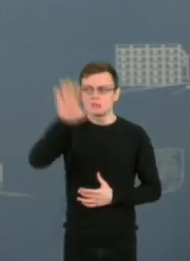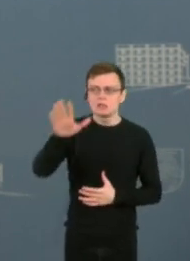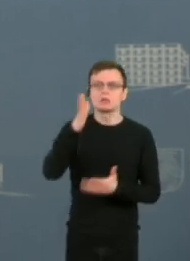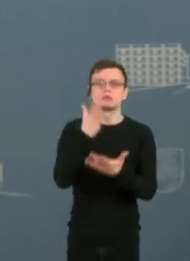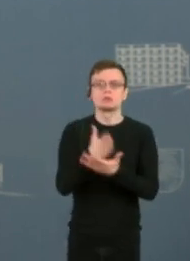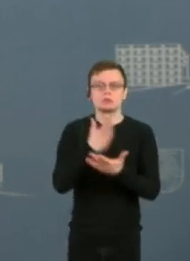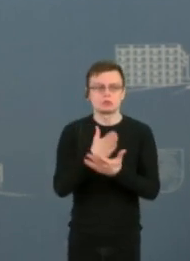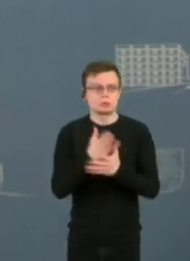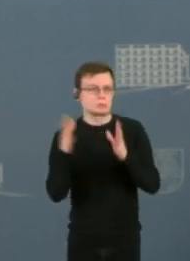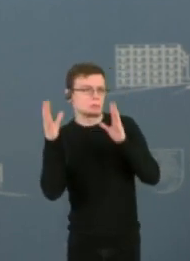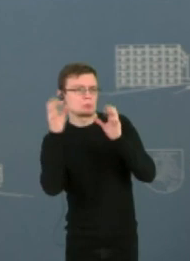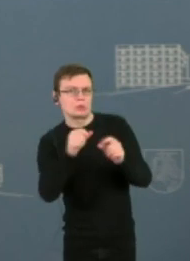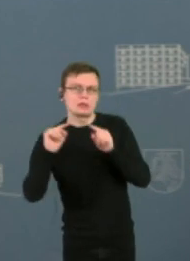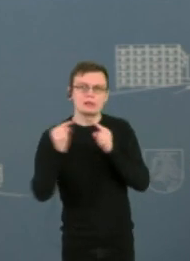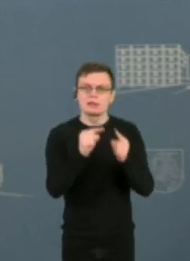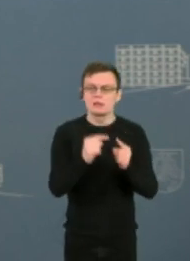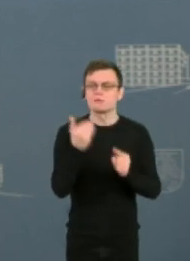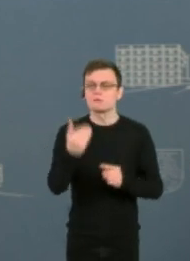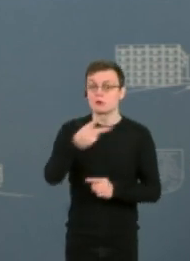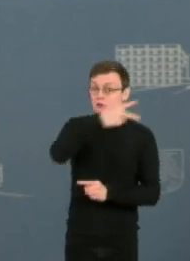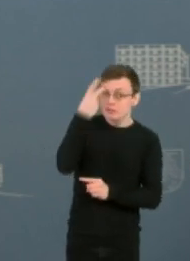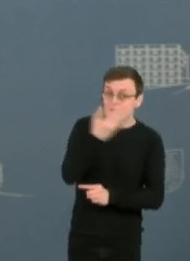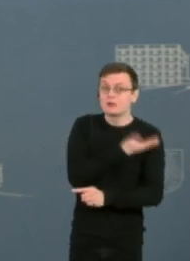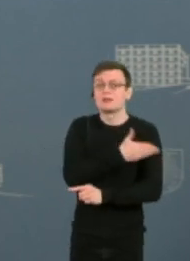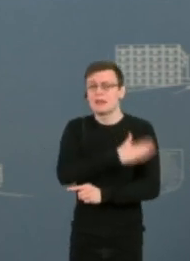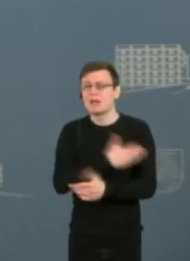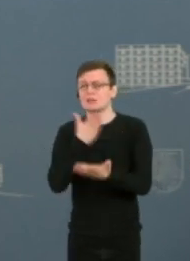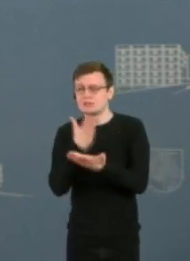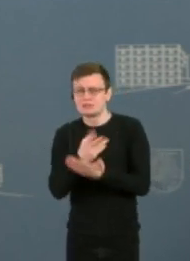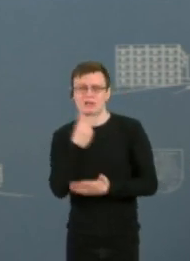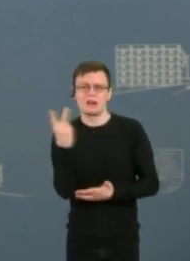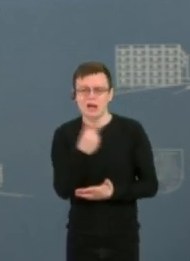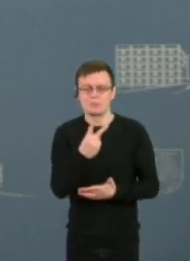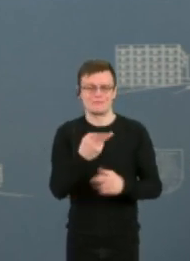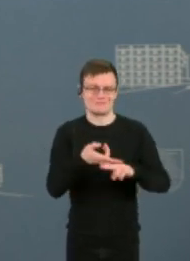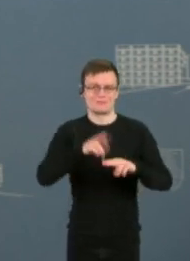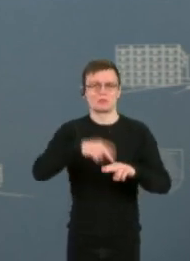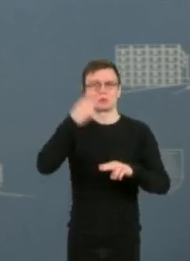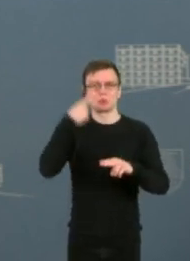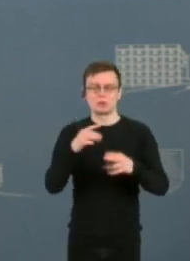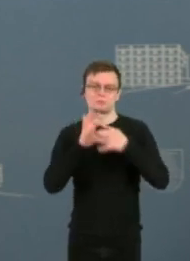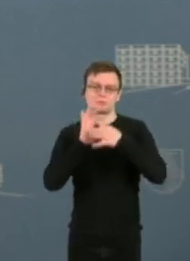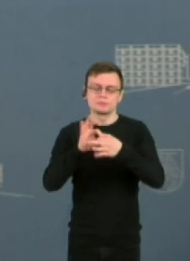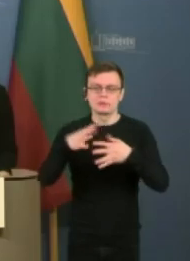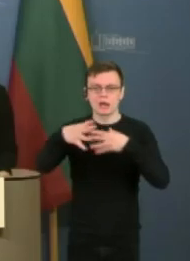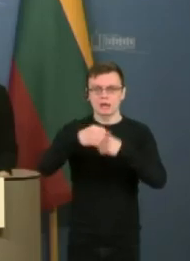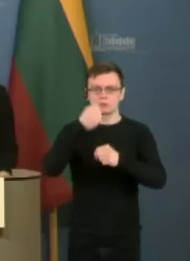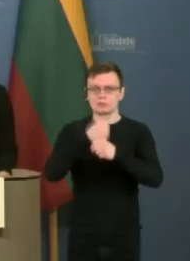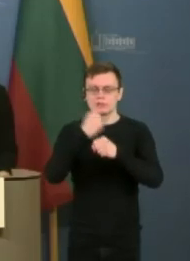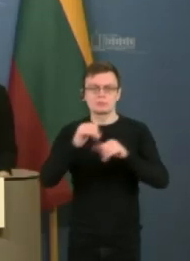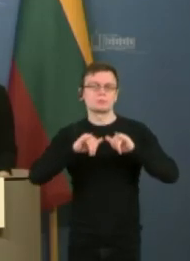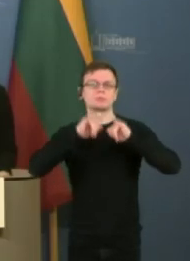Lenkioje. Taigi tai skatenam stiprinti mūsų bendradarbiavimai ir toks bendradarbiavimas